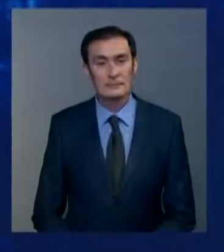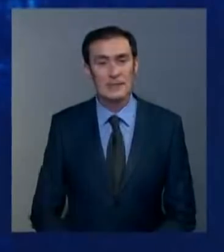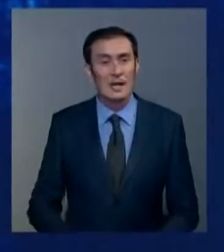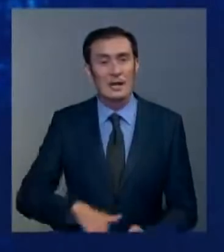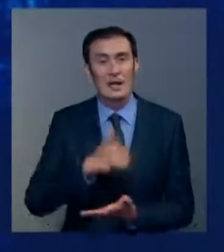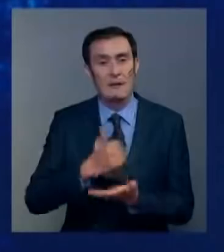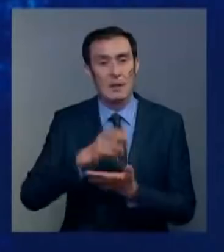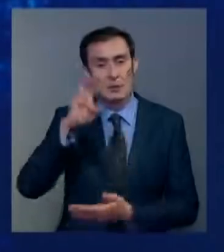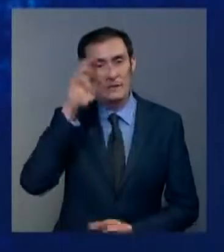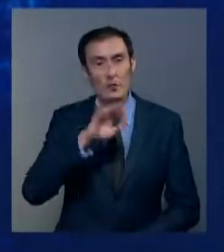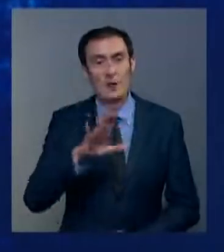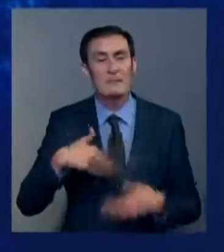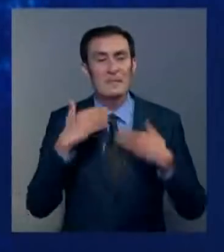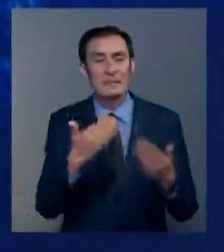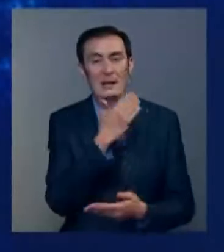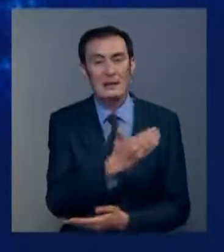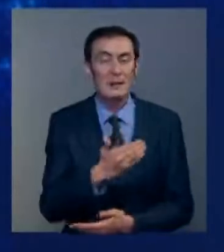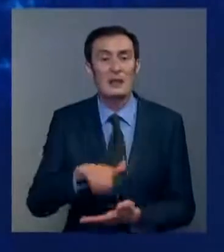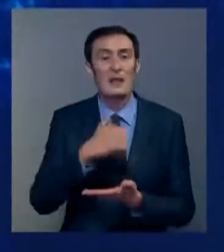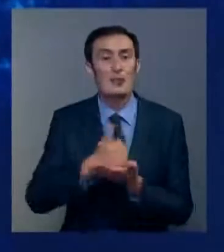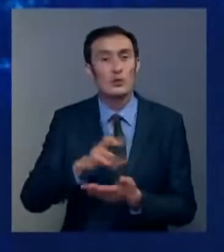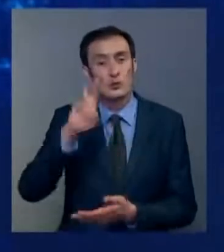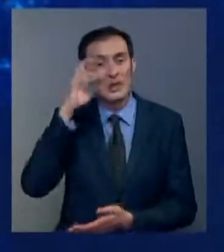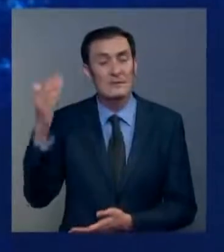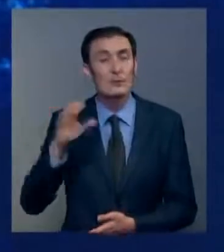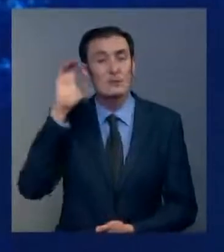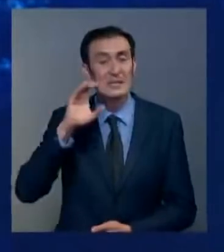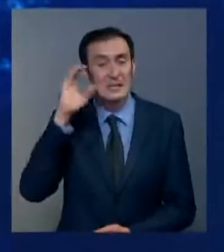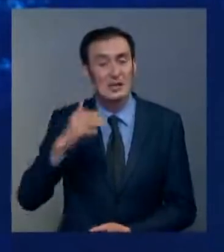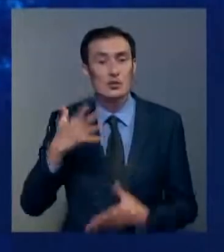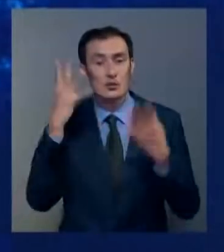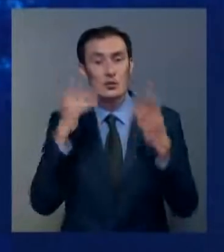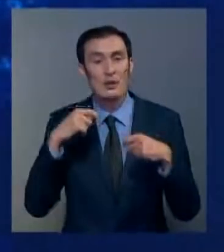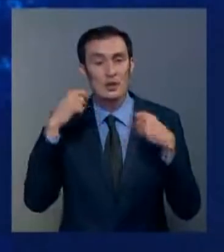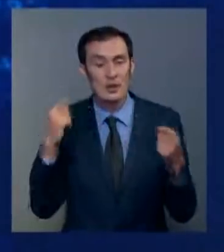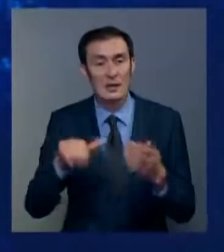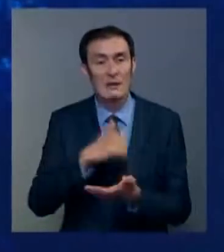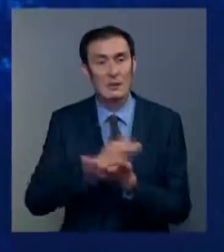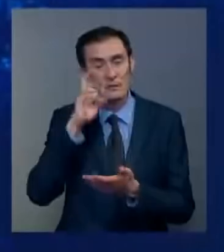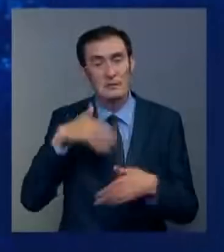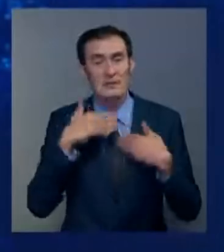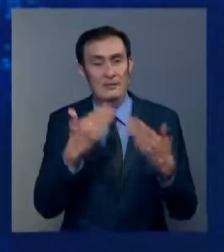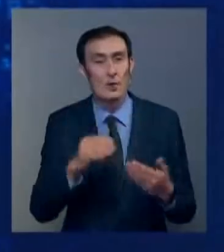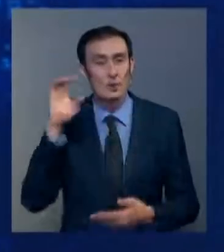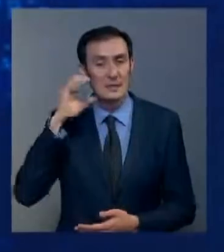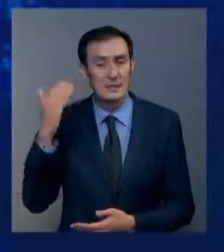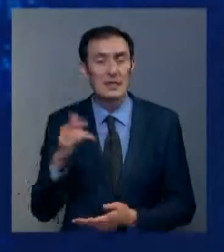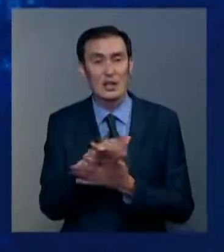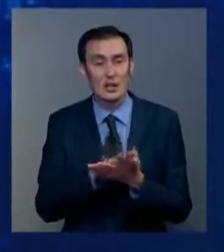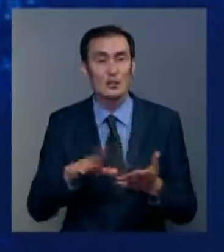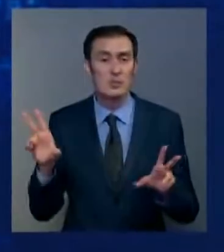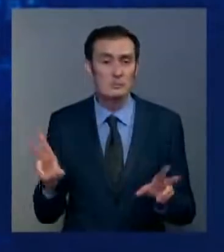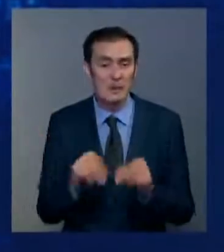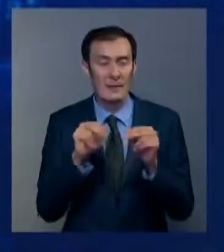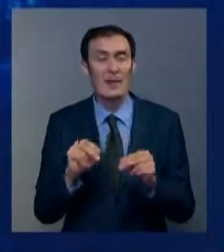Касымжо Мартокаев поздравил Шавката Мерзиоева с днем рождения. В телефонном разговоре президент Казахстана пожелал главе Узбекистана дальнейших